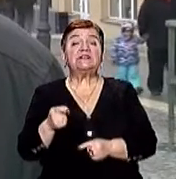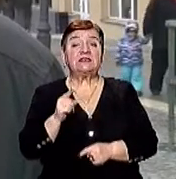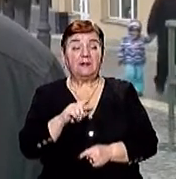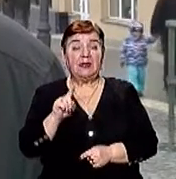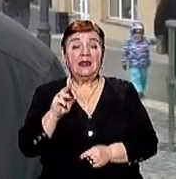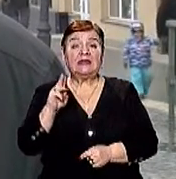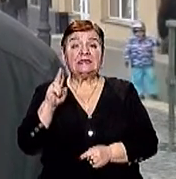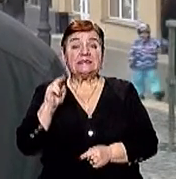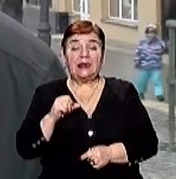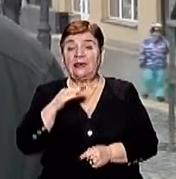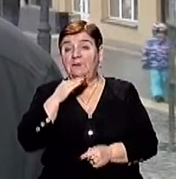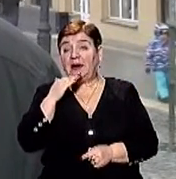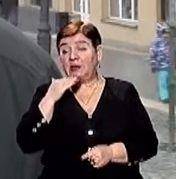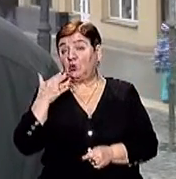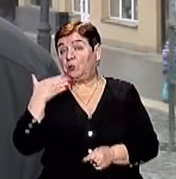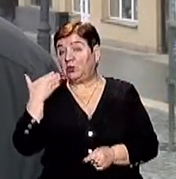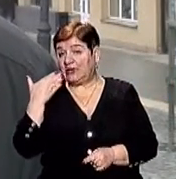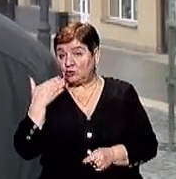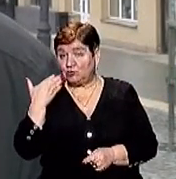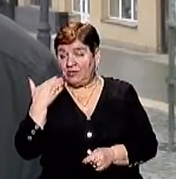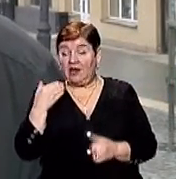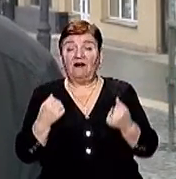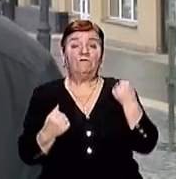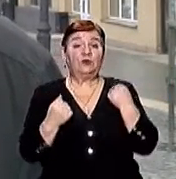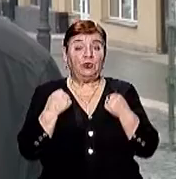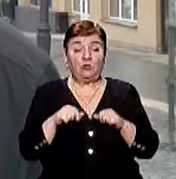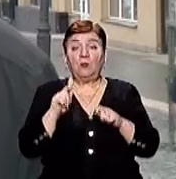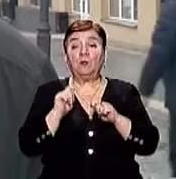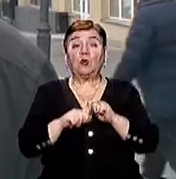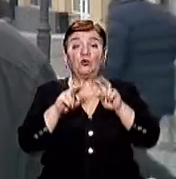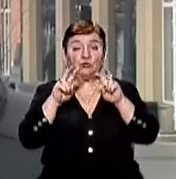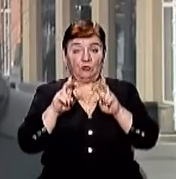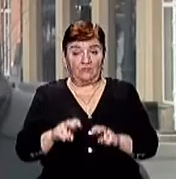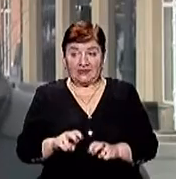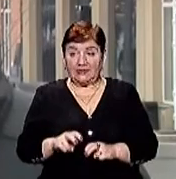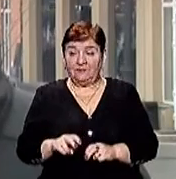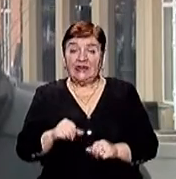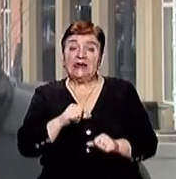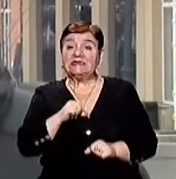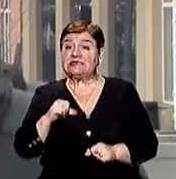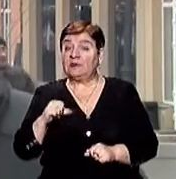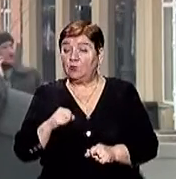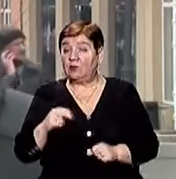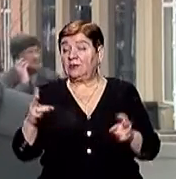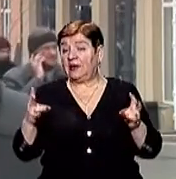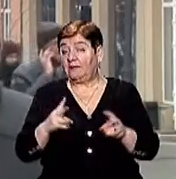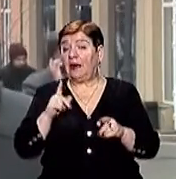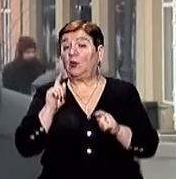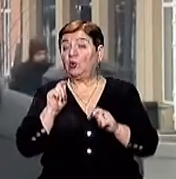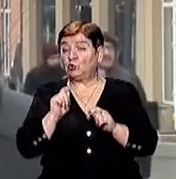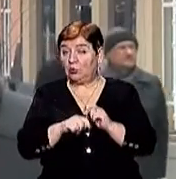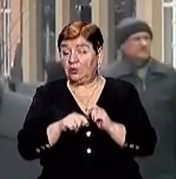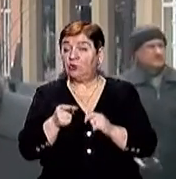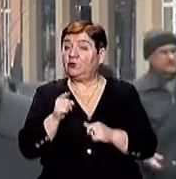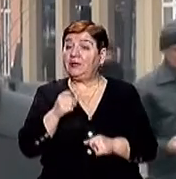це набагато полегшує водію проконтролювати оплату Само собою потрібен контроль, контроль